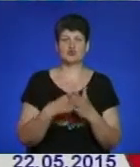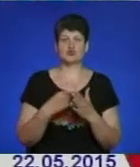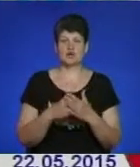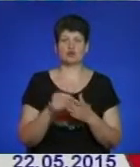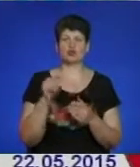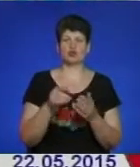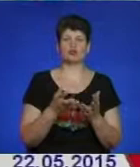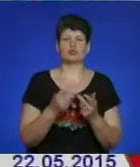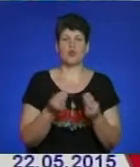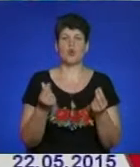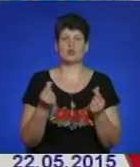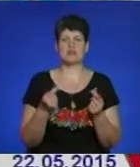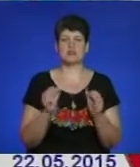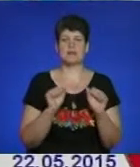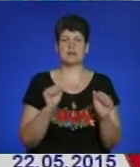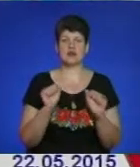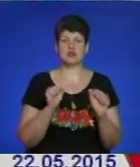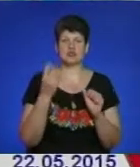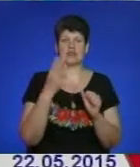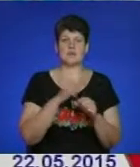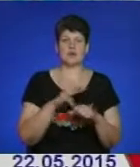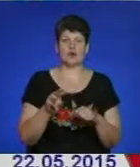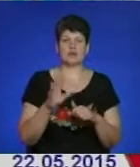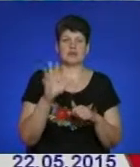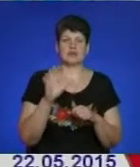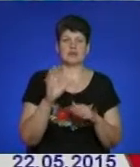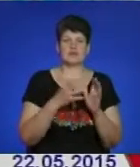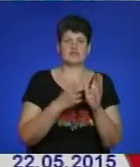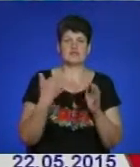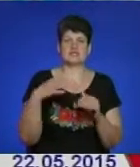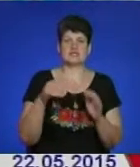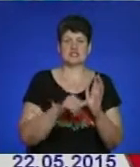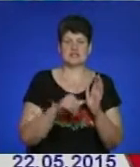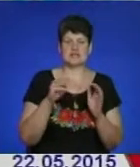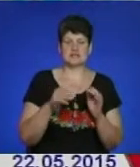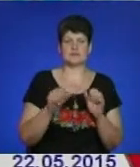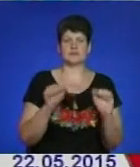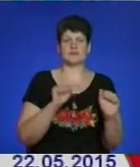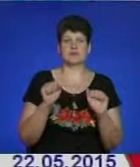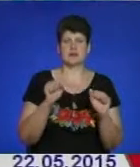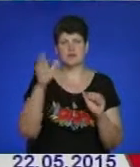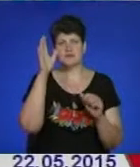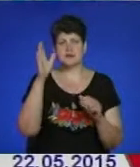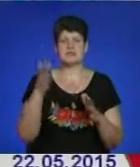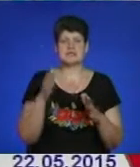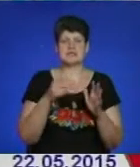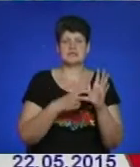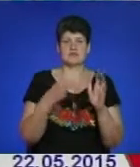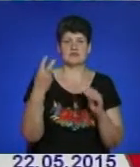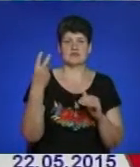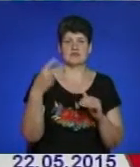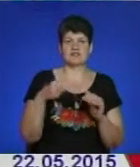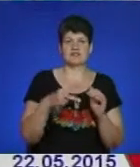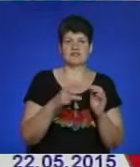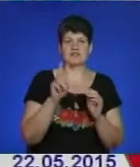кошти департаменту – це 4 мільйони 566 тисяч, кошти департаменту освіти та науки – 722 тисячі,